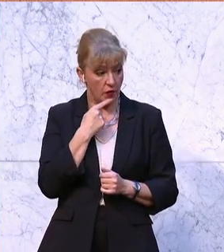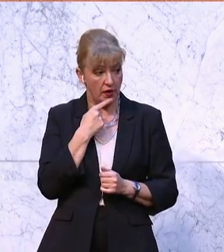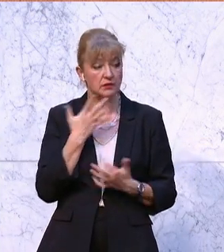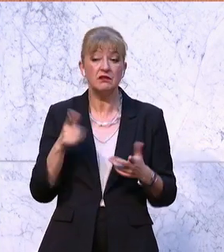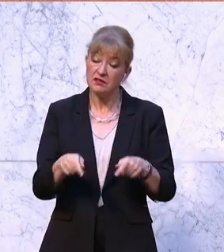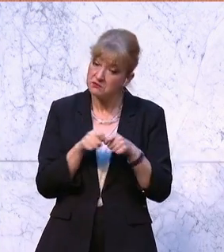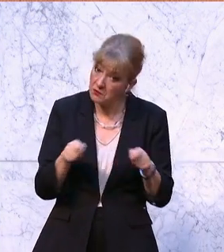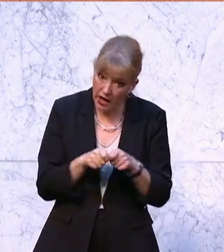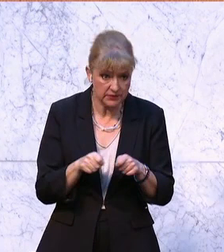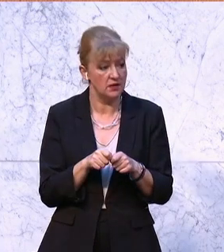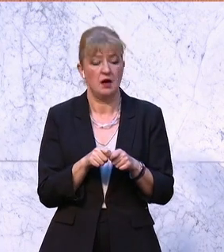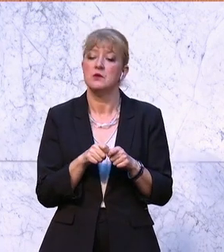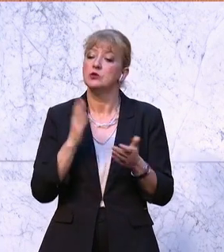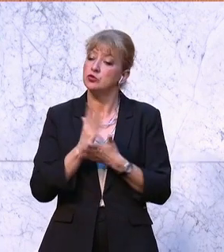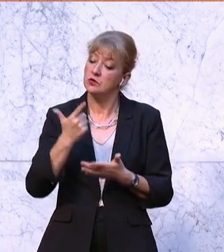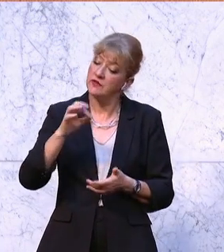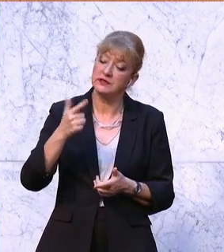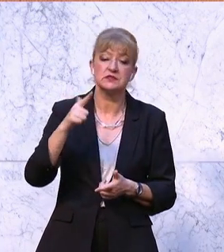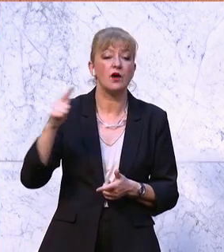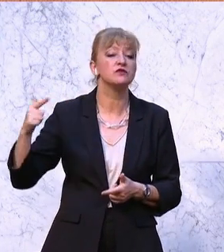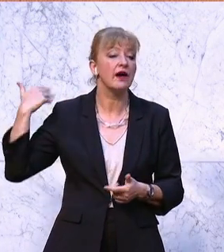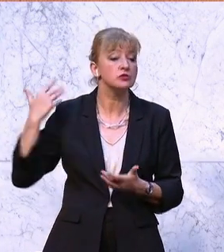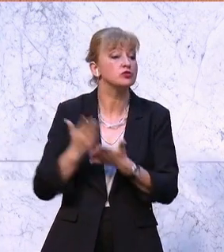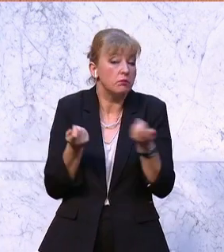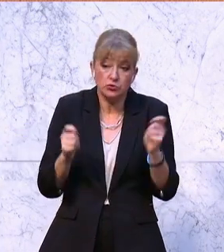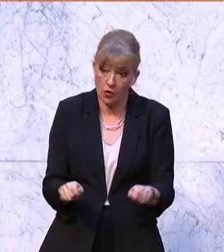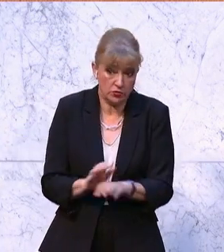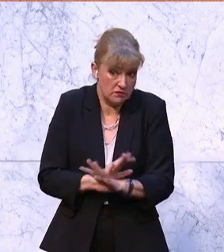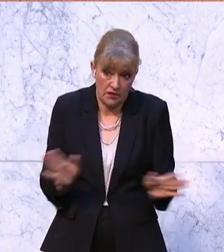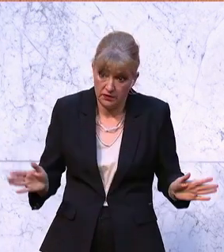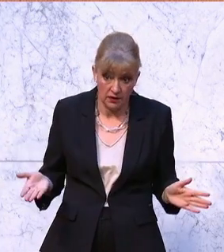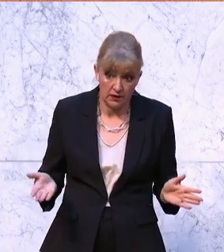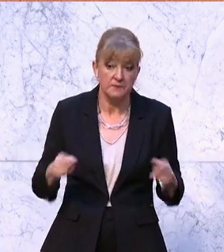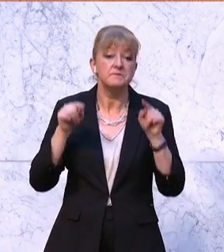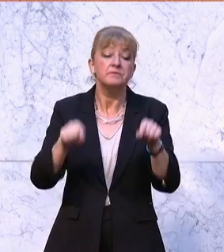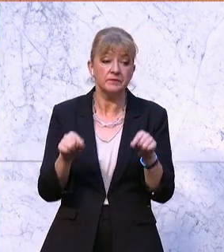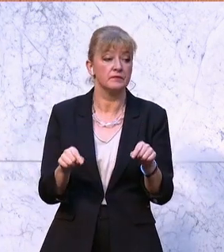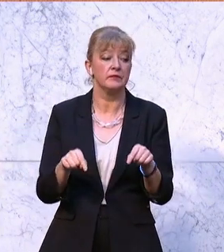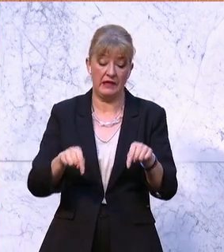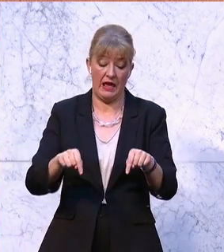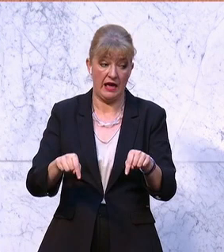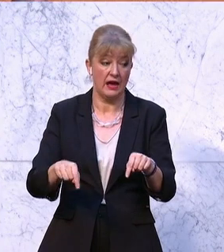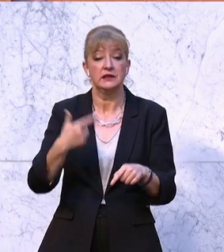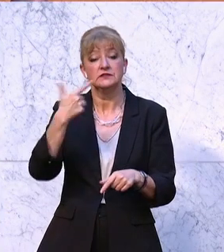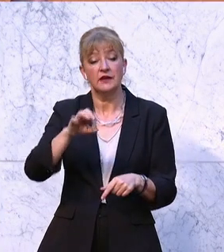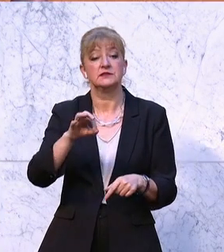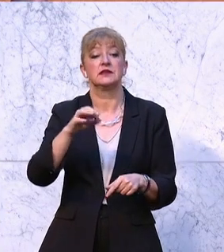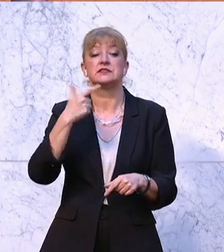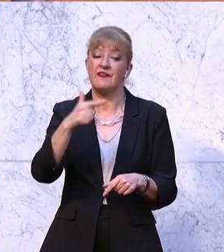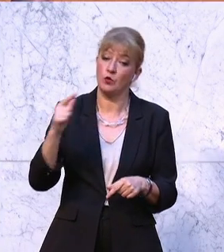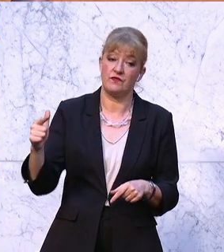Maßnahme haben wir 2022 beschlossen. Sie haben hier 2022,